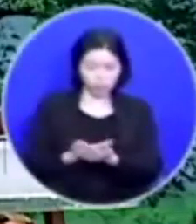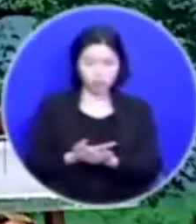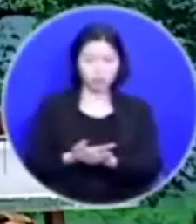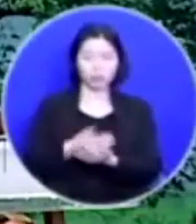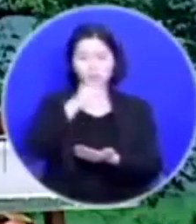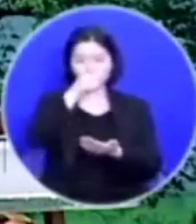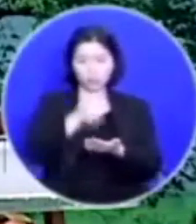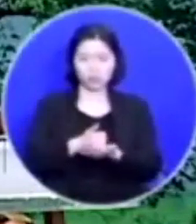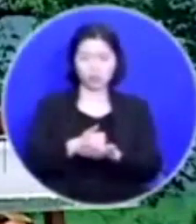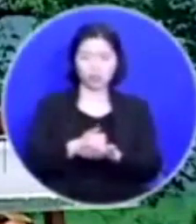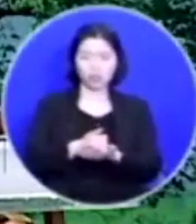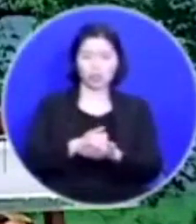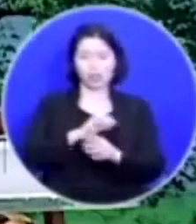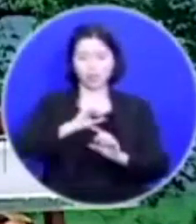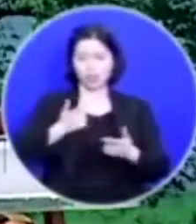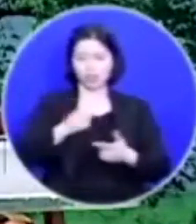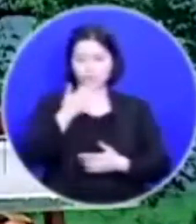수 있잖아요